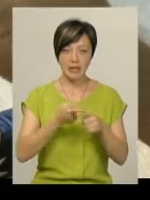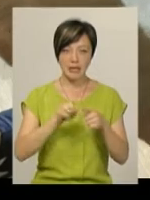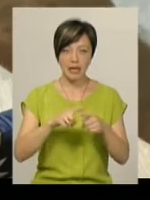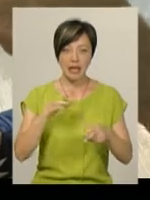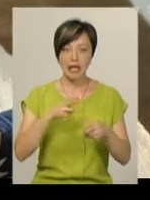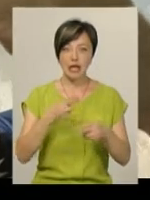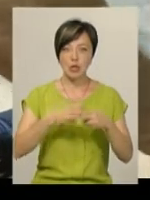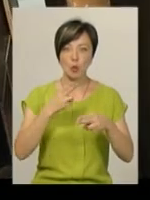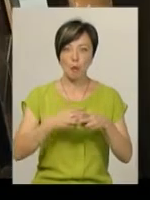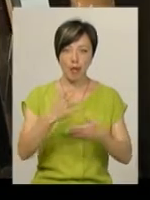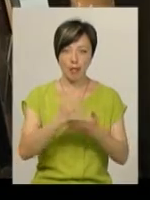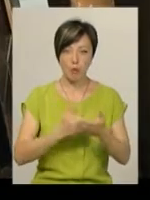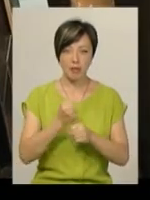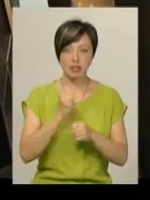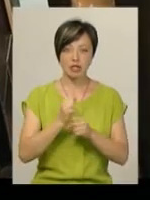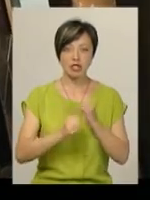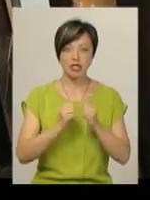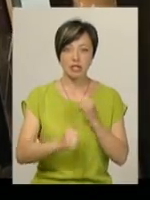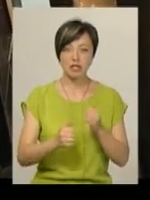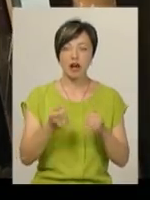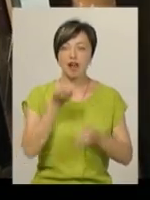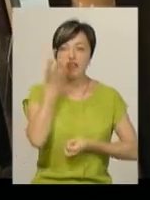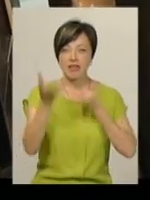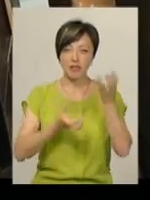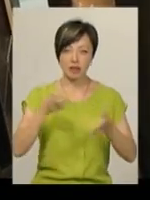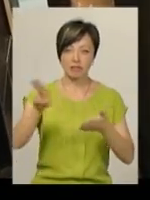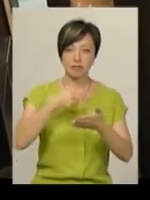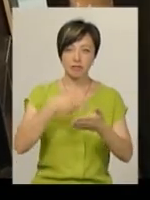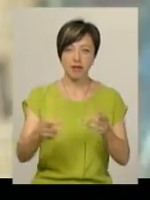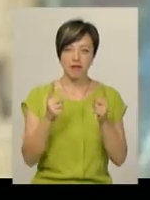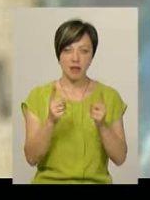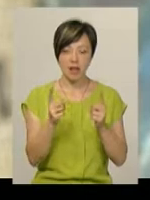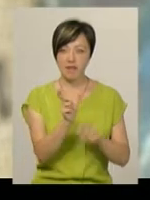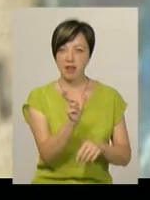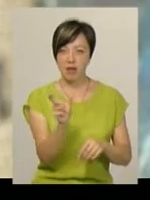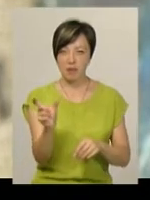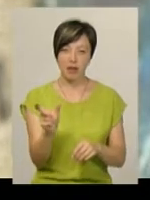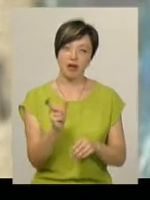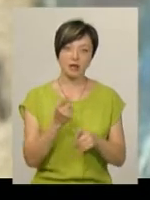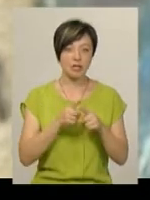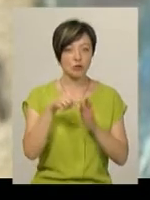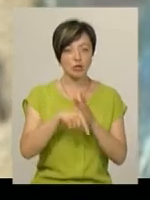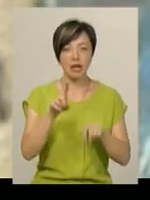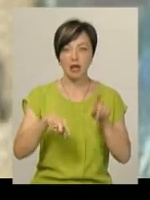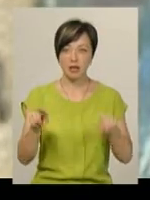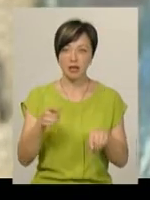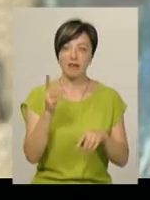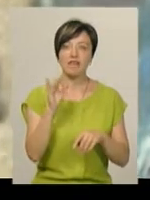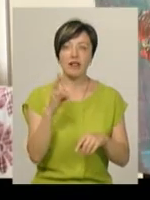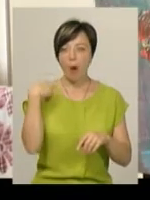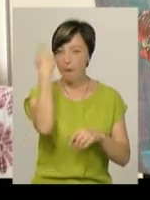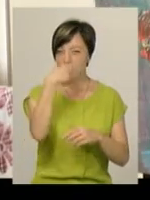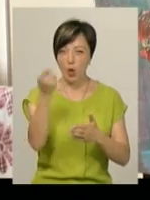він працює найчастіше. Українські квіти пише великими масками, хоча до таких сюжетів художник звертається зрідка. Гульшані – портретист.